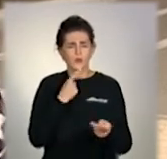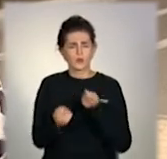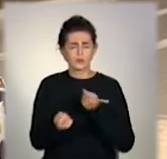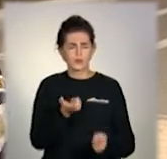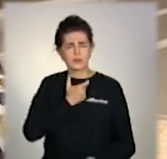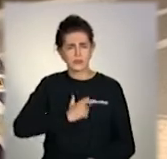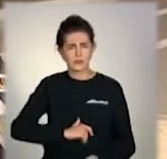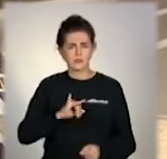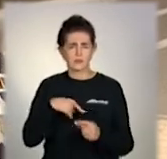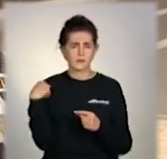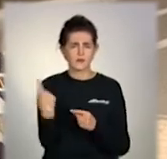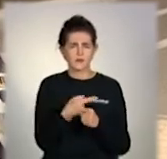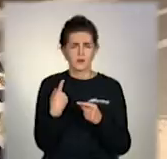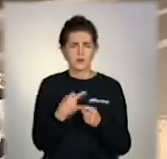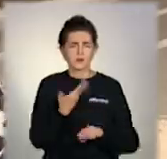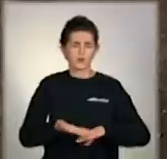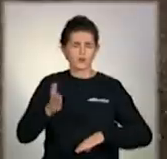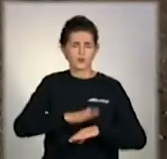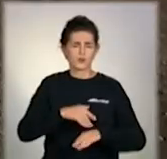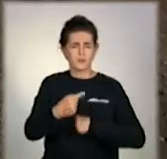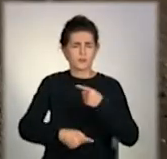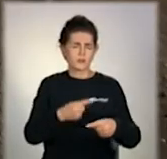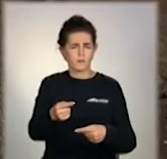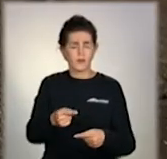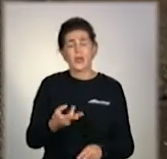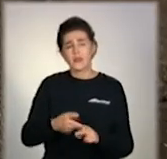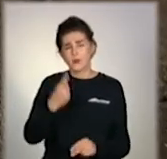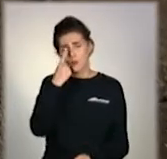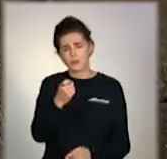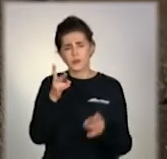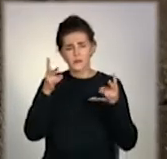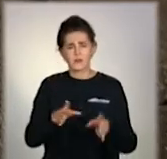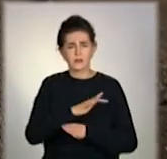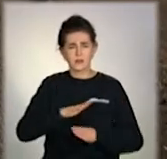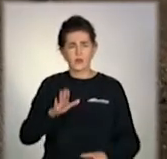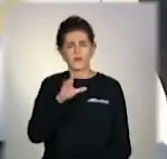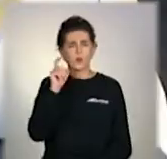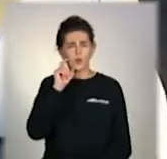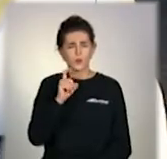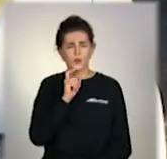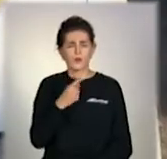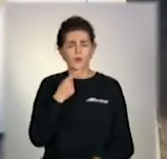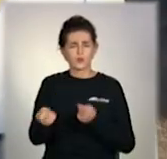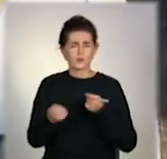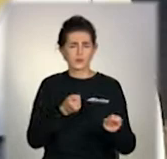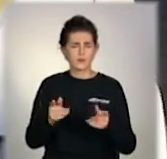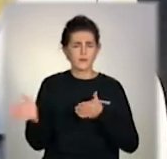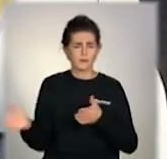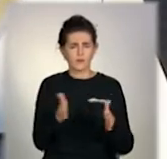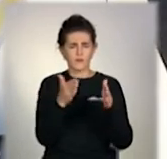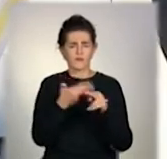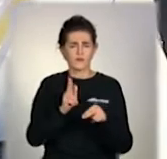себе, і оточуючих від тяжких наслідків. Аби попередити аварії, в Україні проходить тиждень безпеки дорожнього руху.